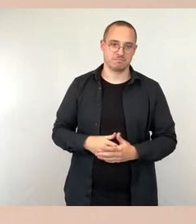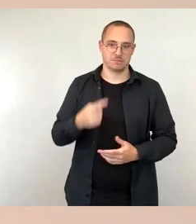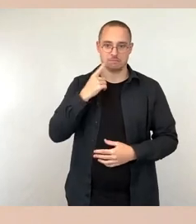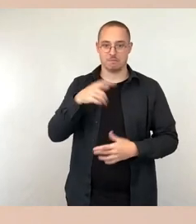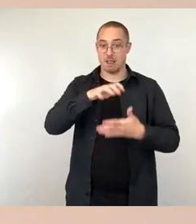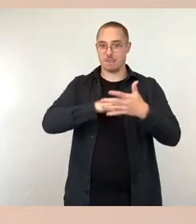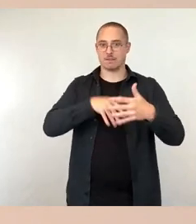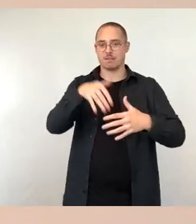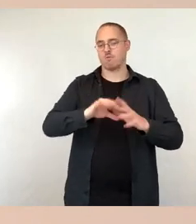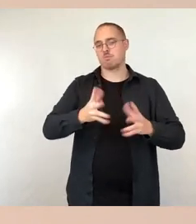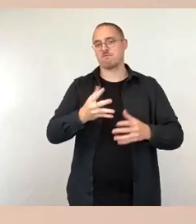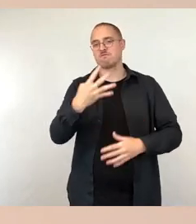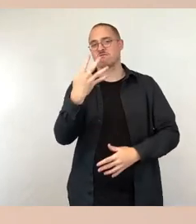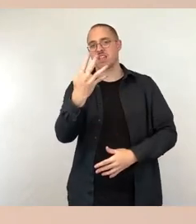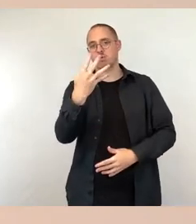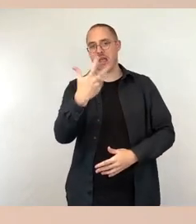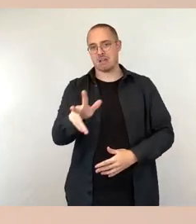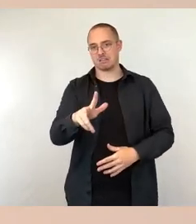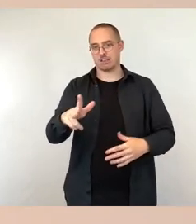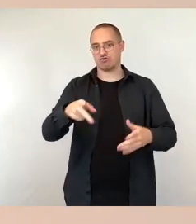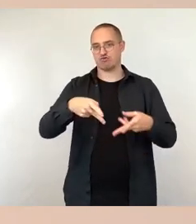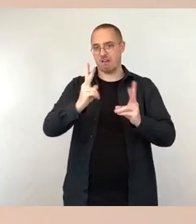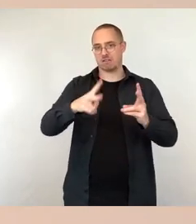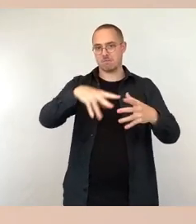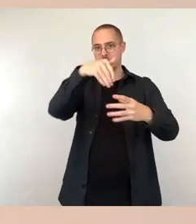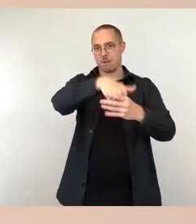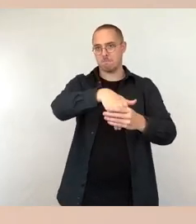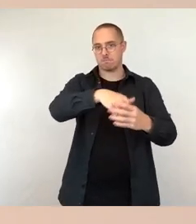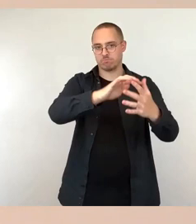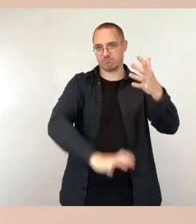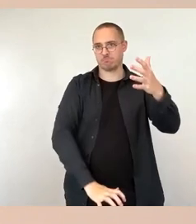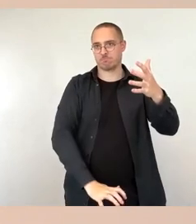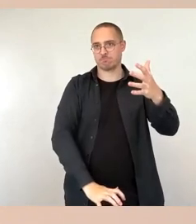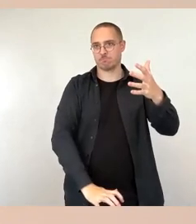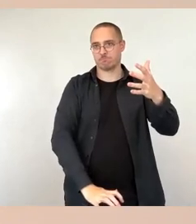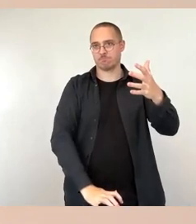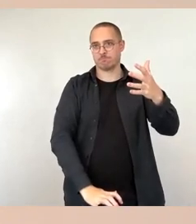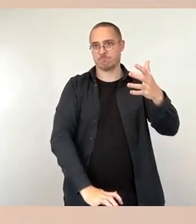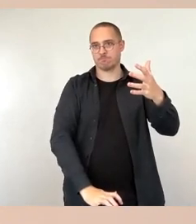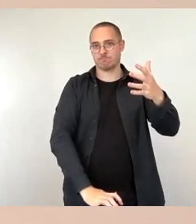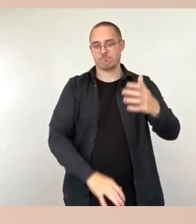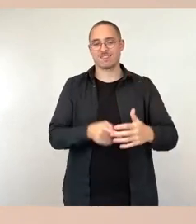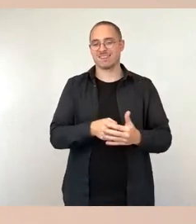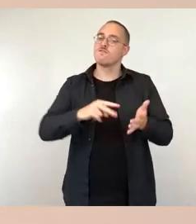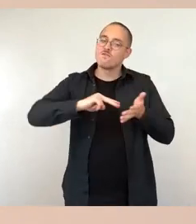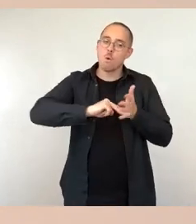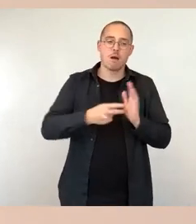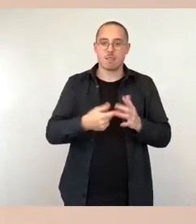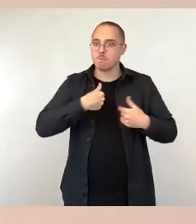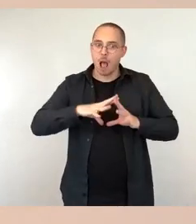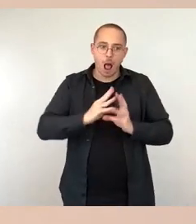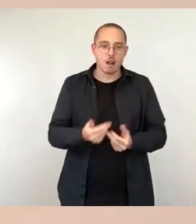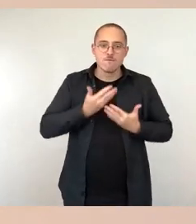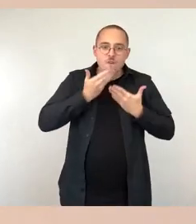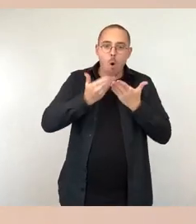sind in der planerischen Vorbereitung. Ich würde die jetzt nicht alle verlesen, aber Sie